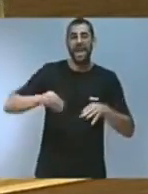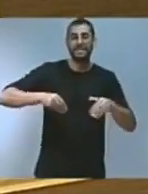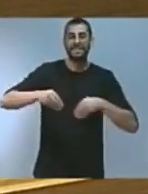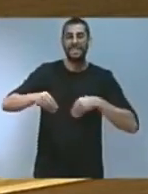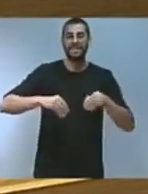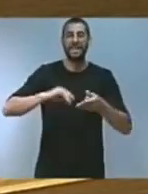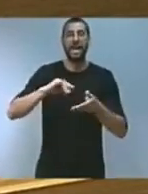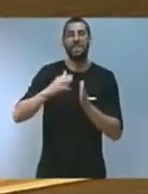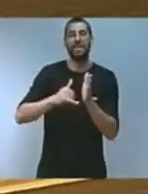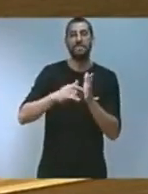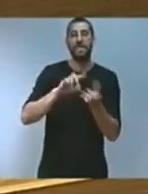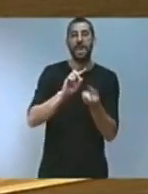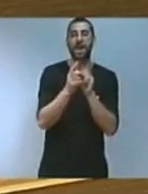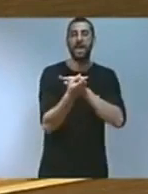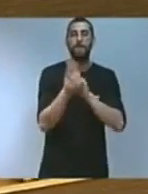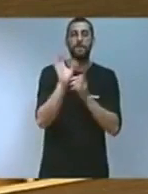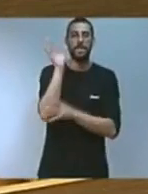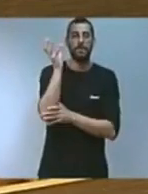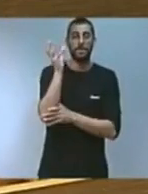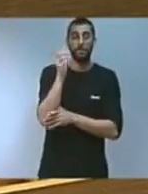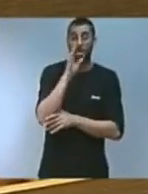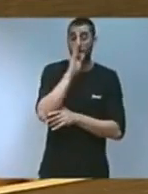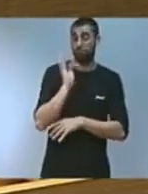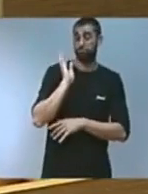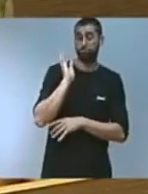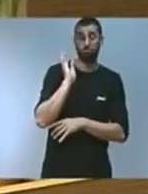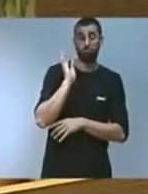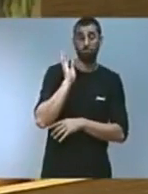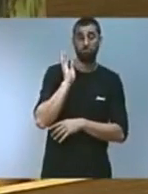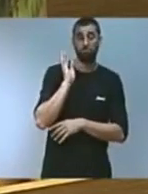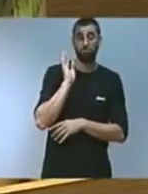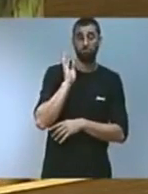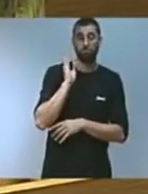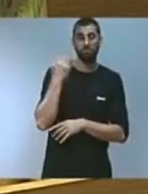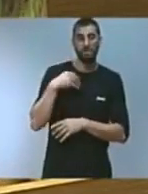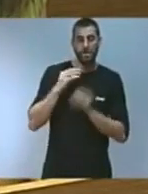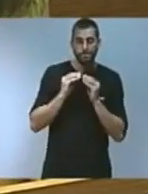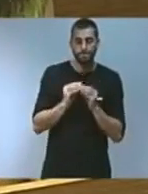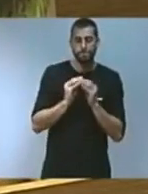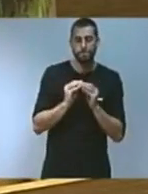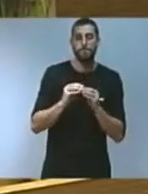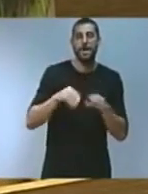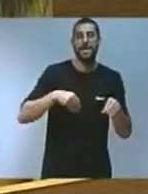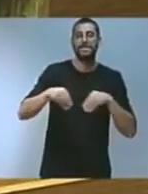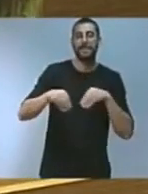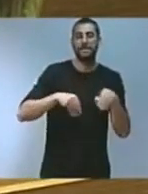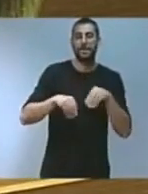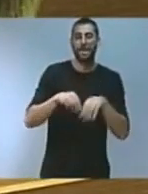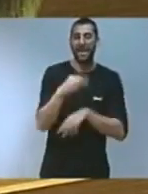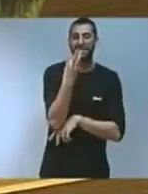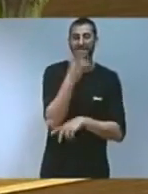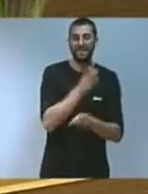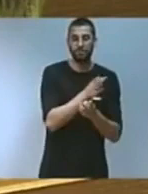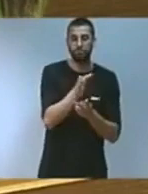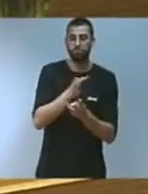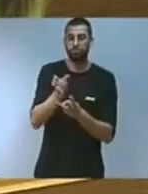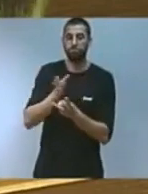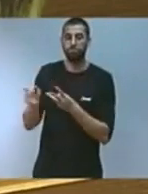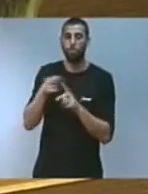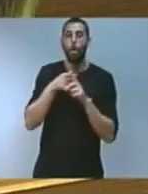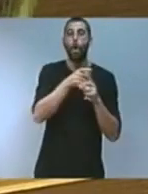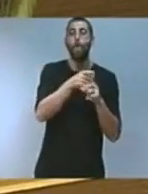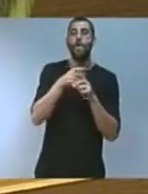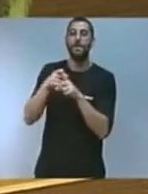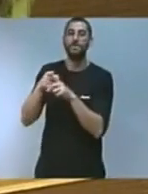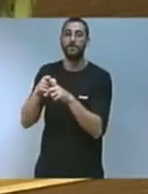canvi climàtic. Durant la passada legislatura, s'ha elaborat aquesta estratègia que fixa en tres principals objectius que, precisament, són els